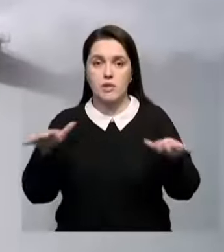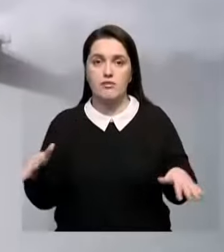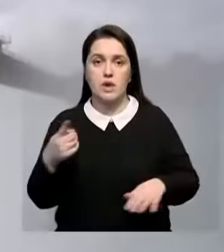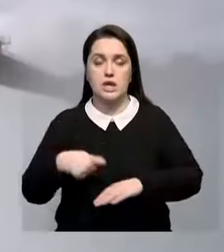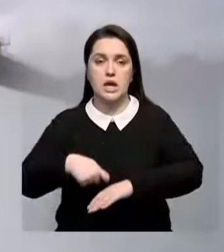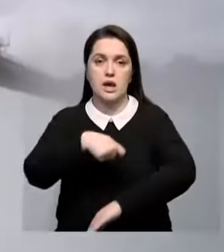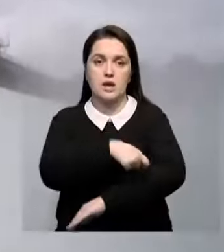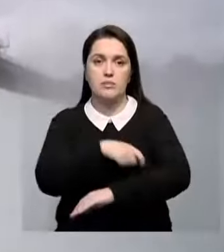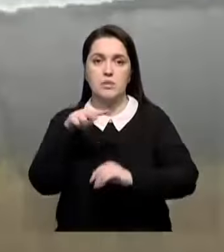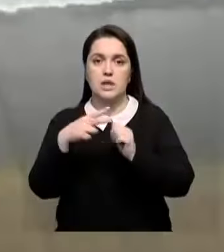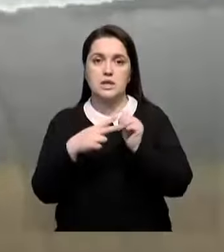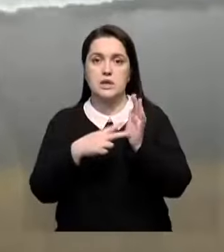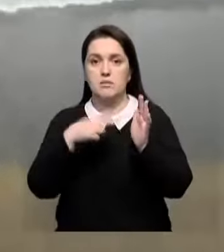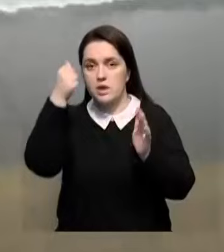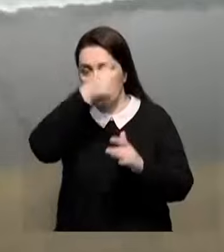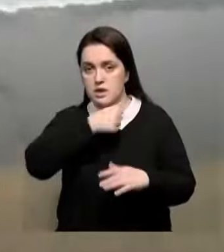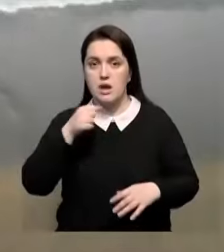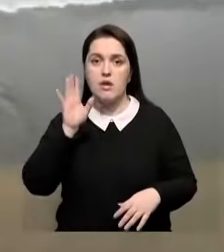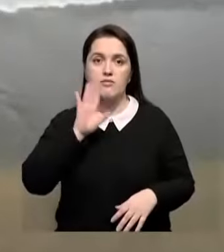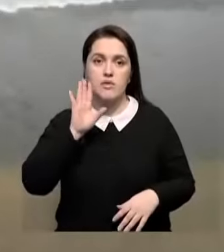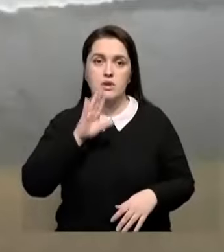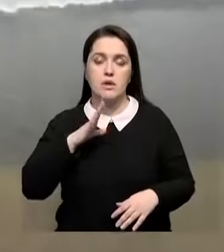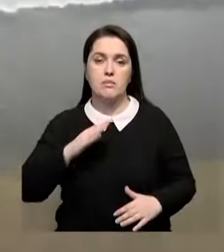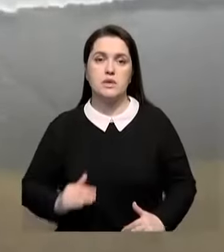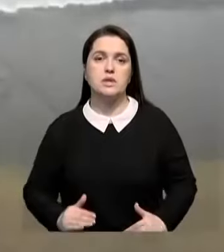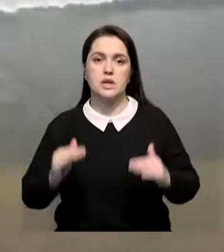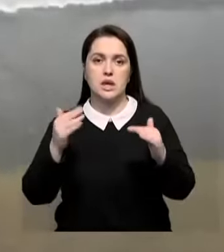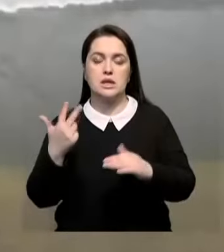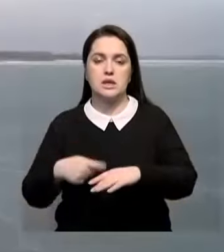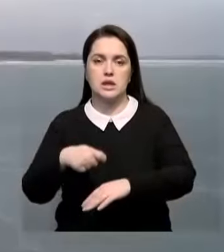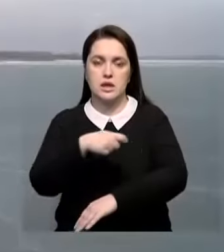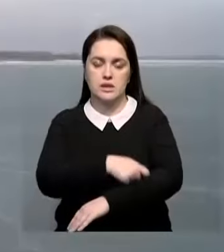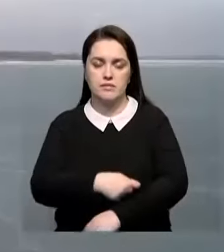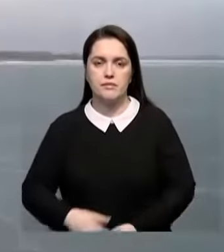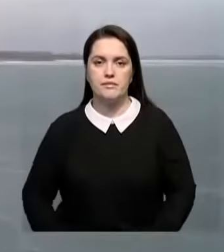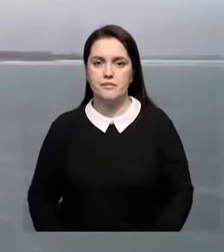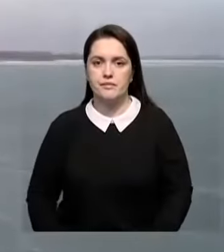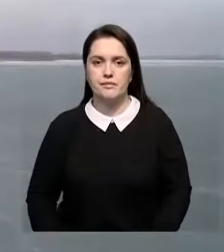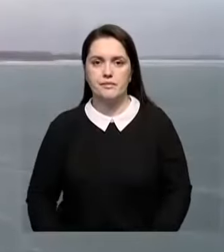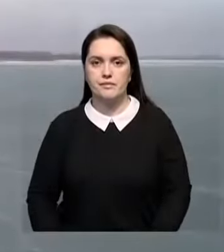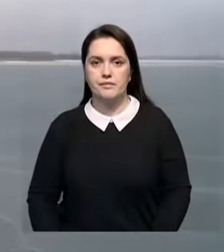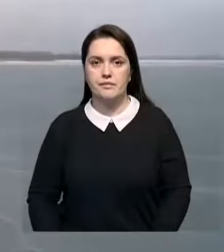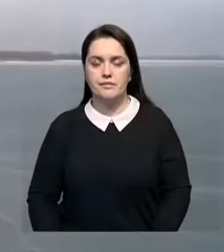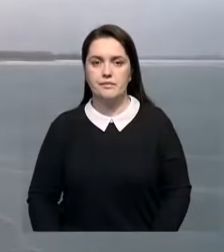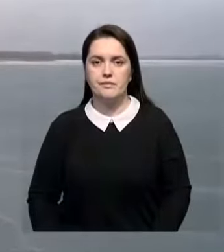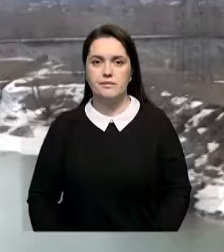перелива не превысила одного метра. В 2017 году вода шла выше гребня на целых три метра.